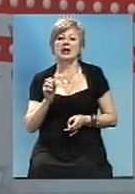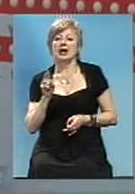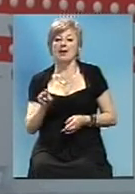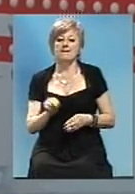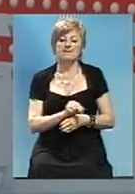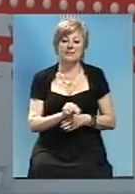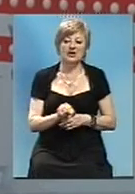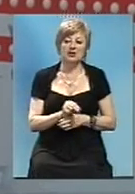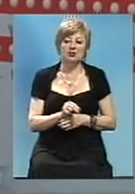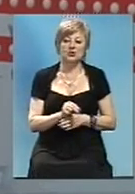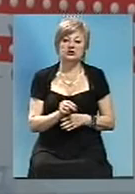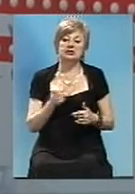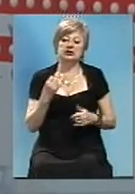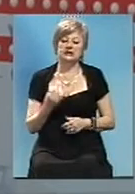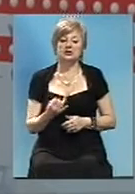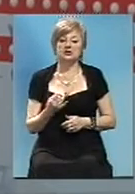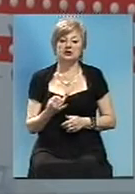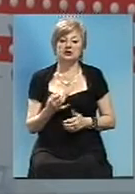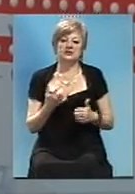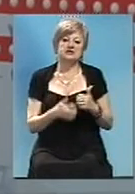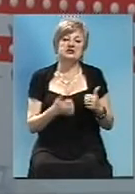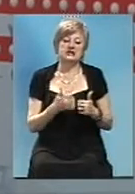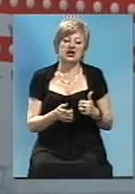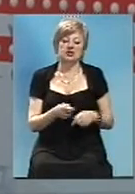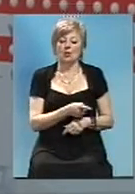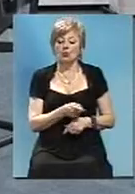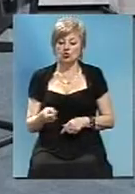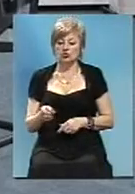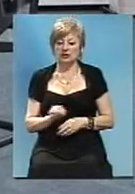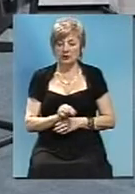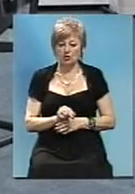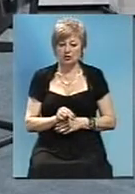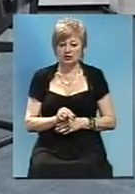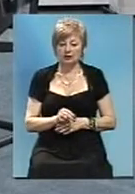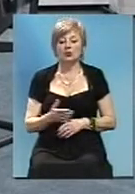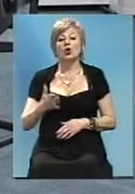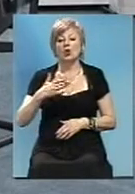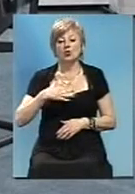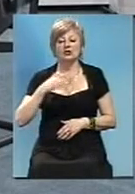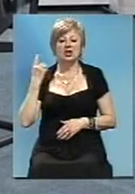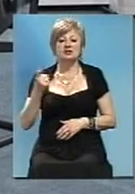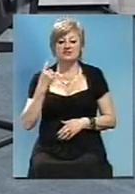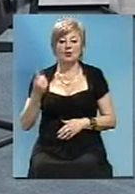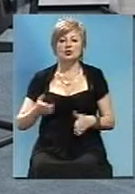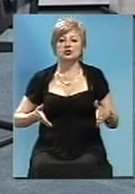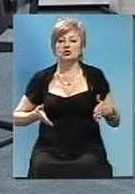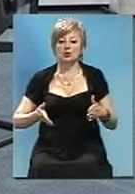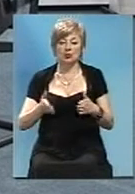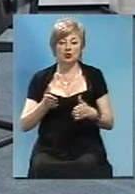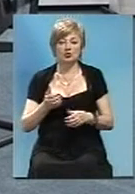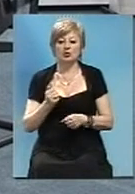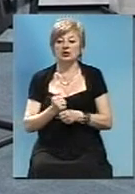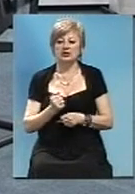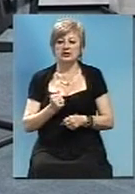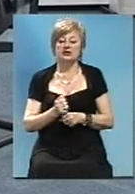ремонту одного кілометра дороги і середнього поточного? У нас в області по дорогам не робляться капітальні